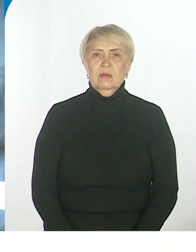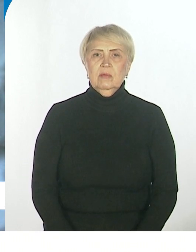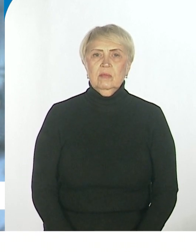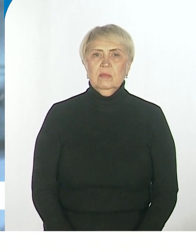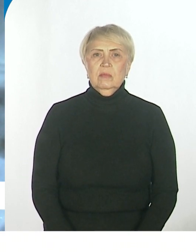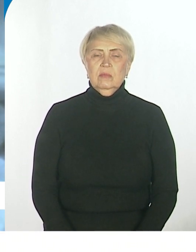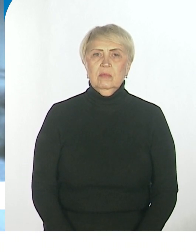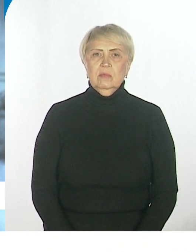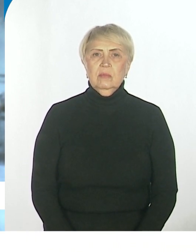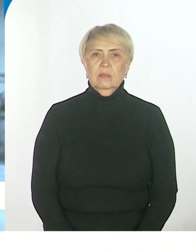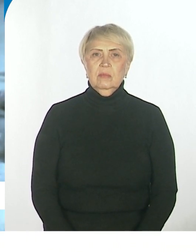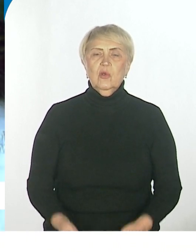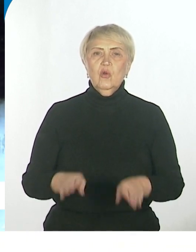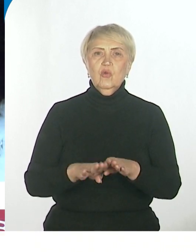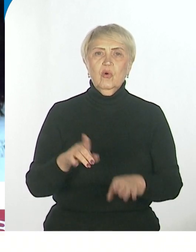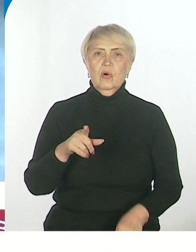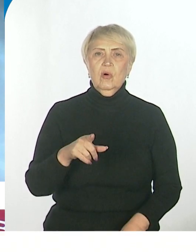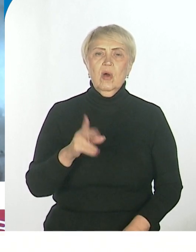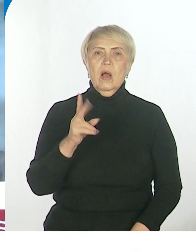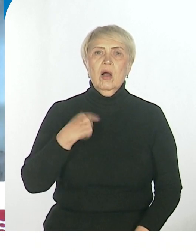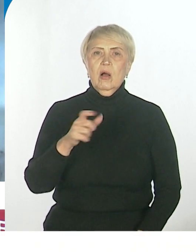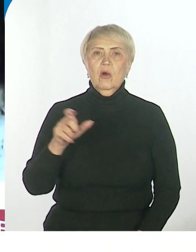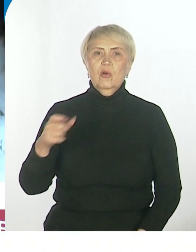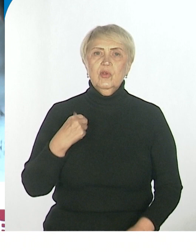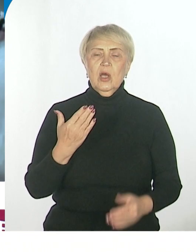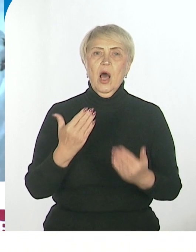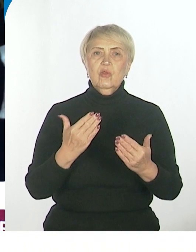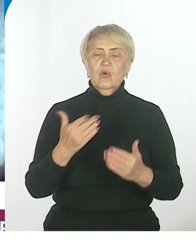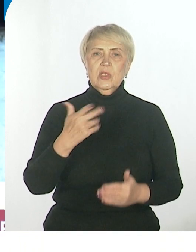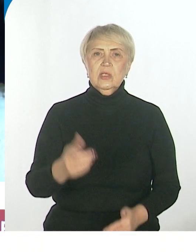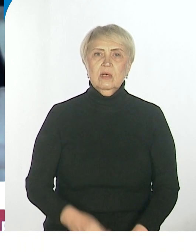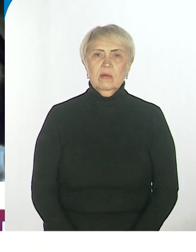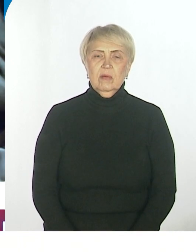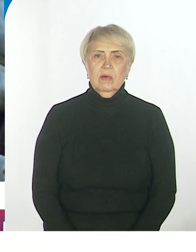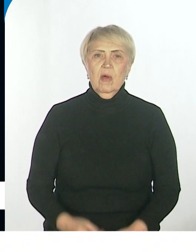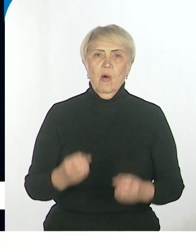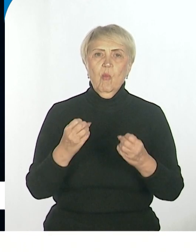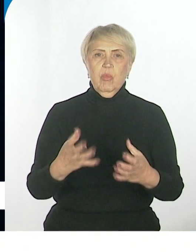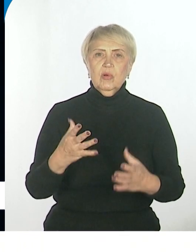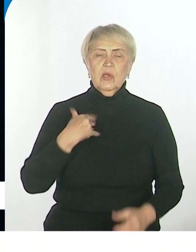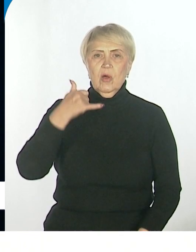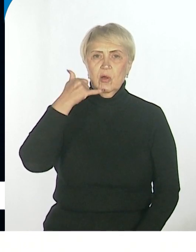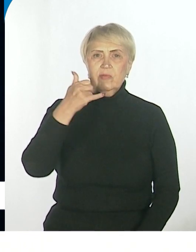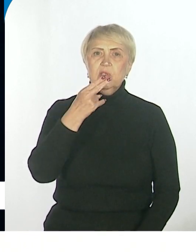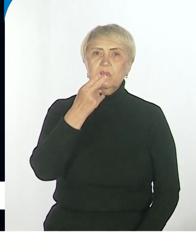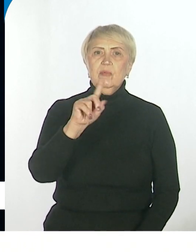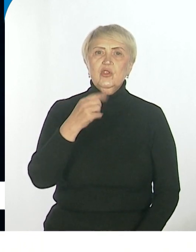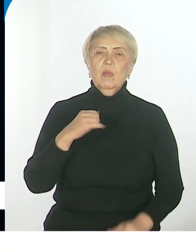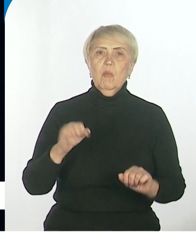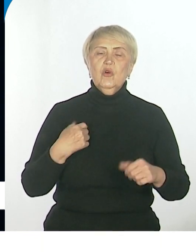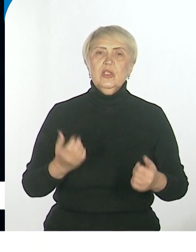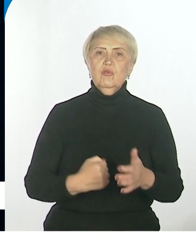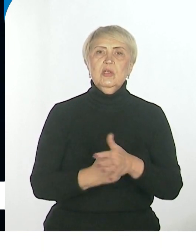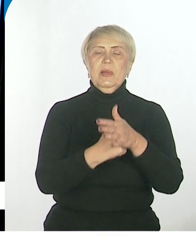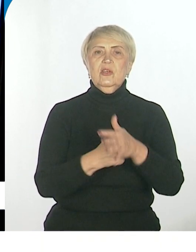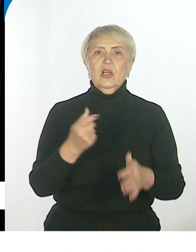то, как люди относятся. То есть просто звонят, спрашивают, чем поддержать. Знаете,